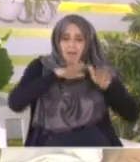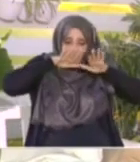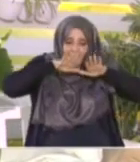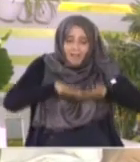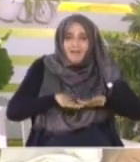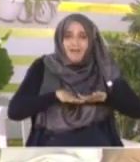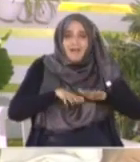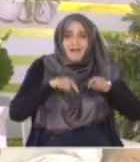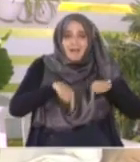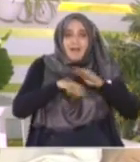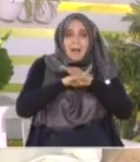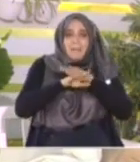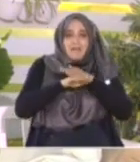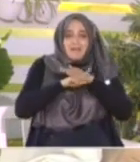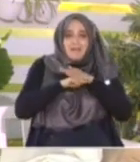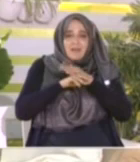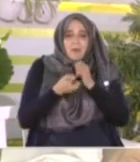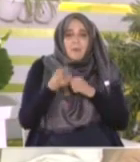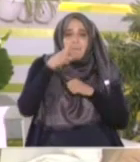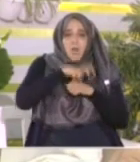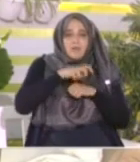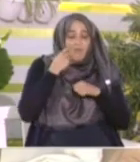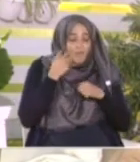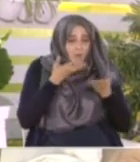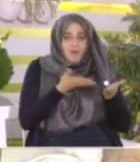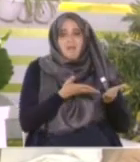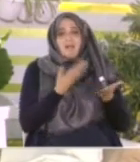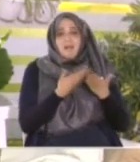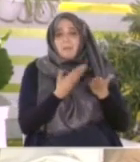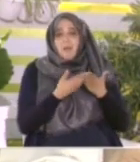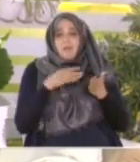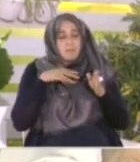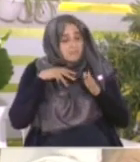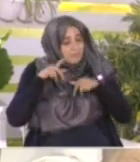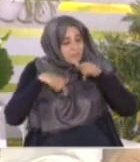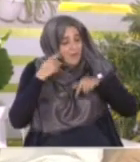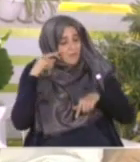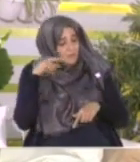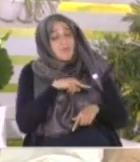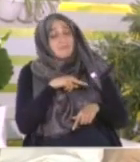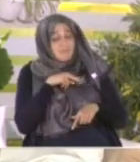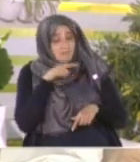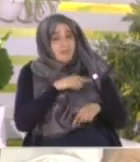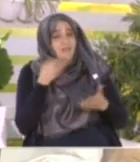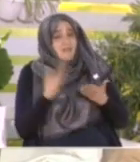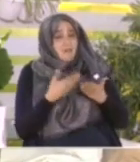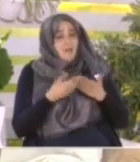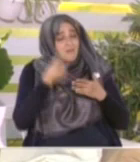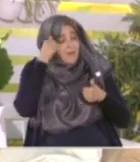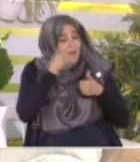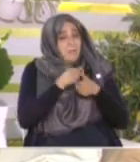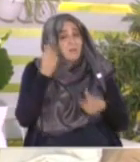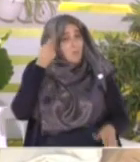المرئي الملموس لا يزال ناطقا مذكرا إيانا